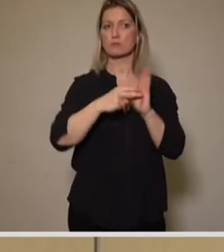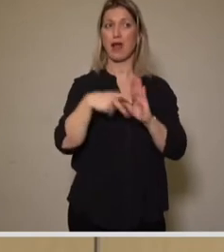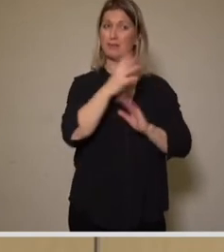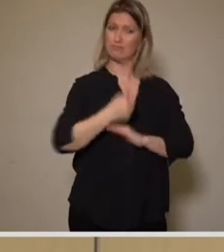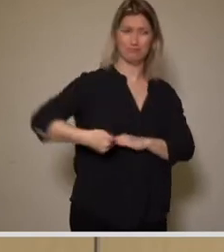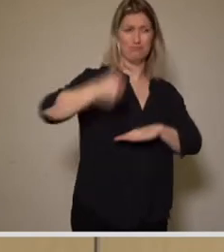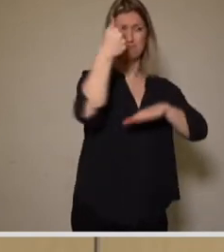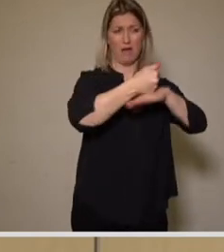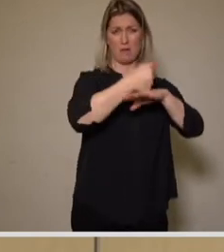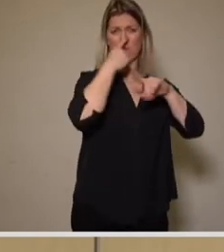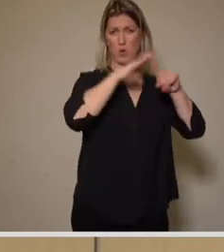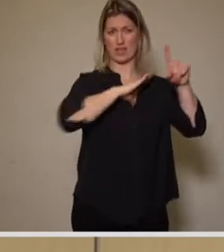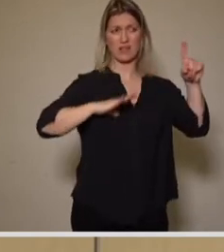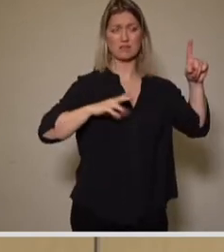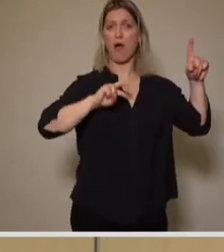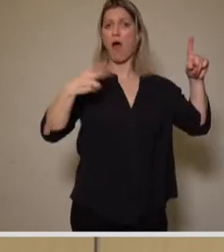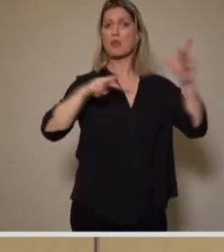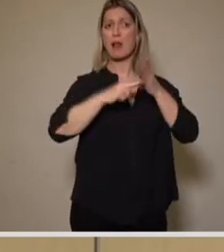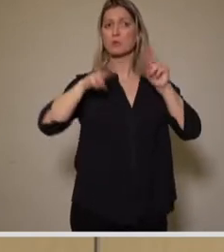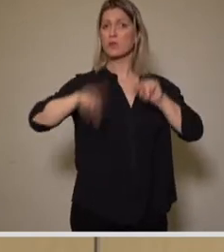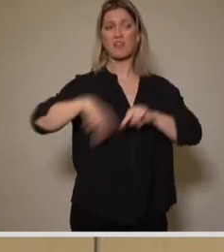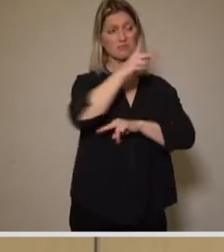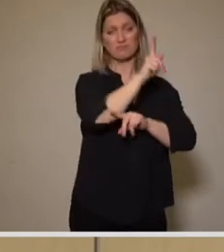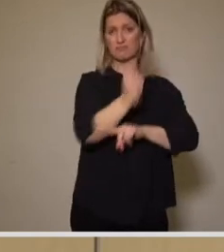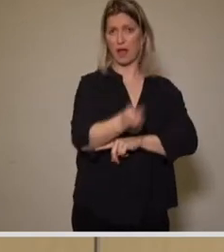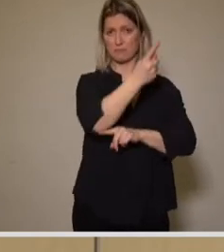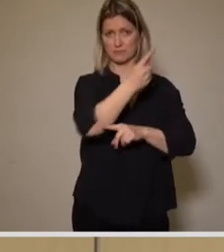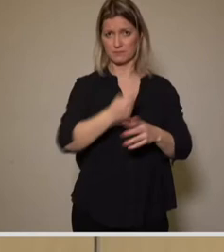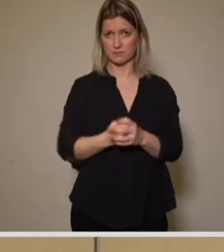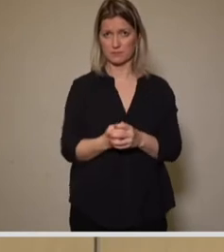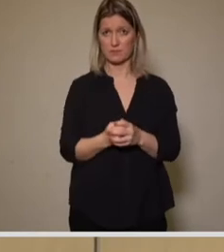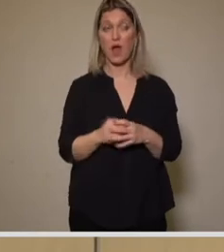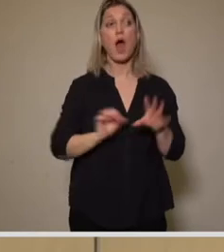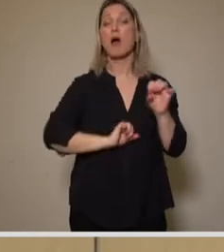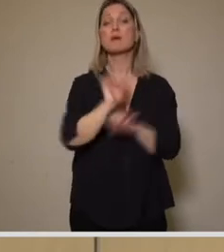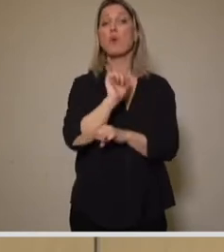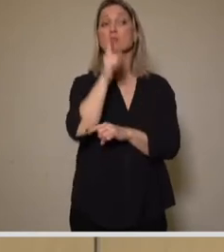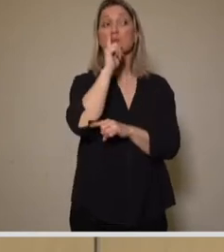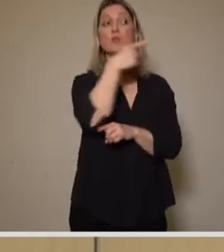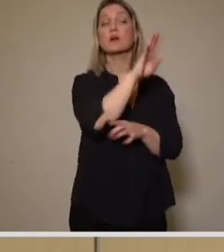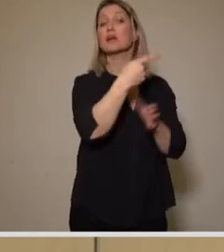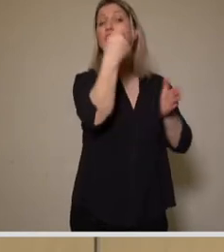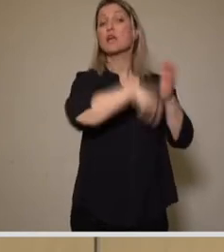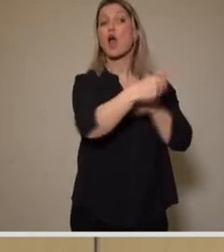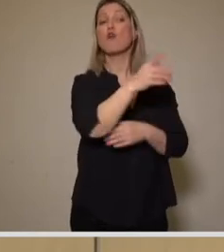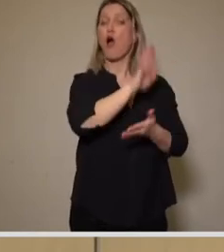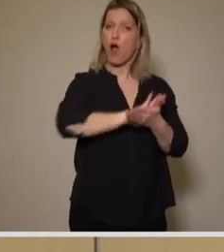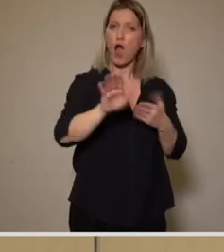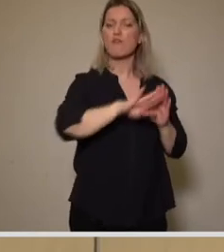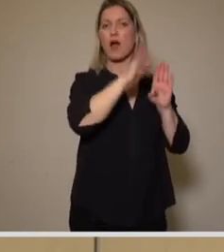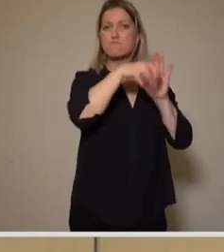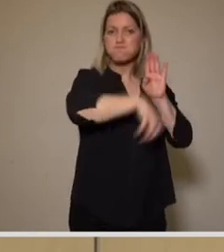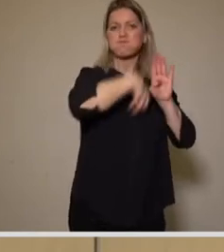andere Planungsrecht ausschließt. Das heißt aber nicht, dass dort nach dem Erwerb der Flächen einfach Bergbau